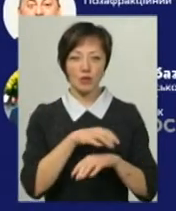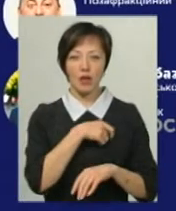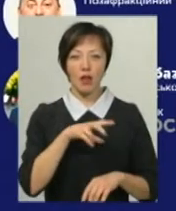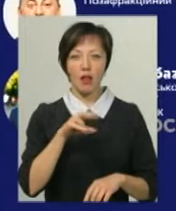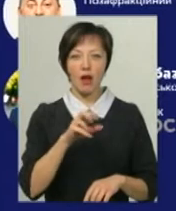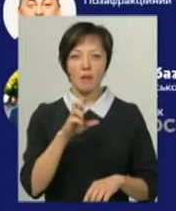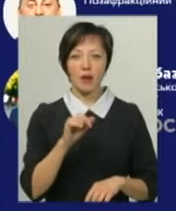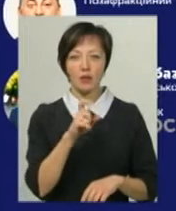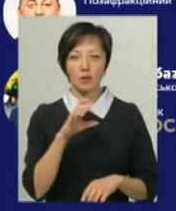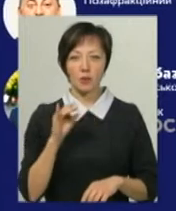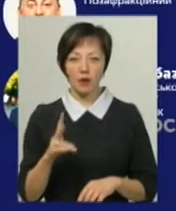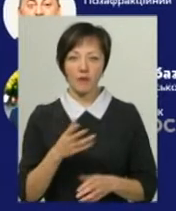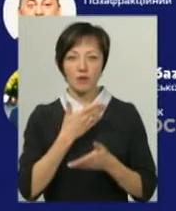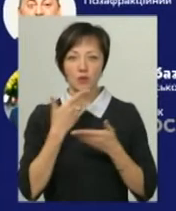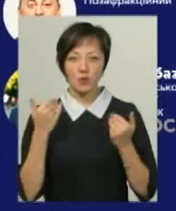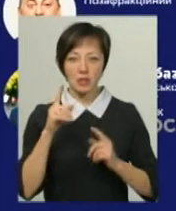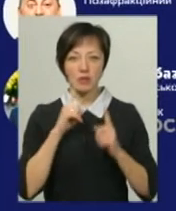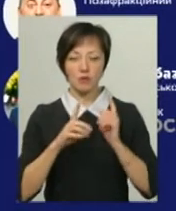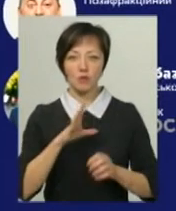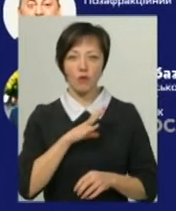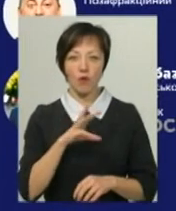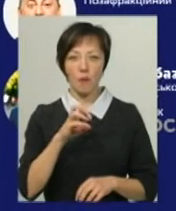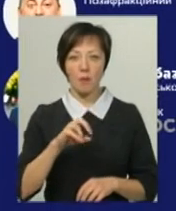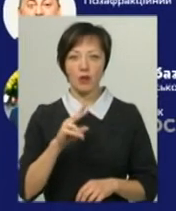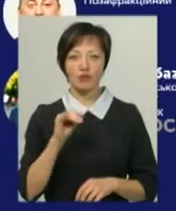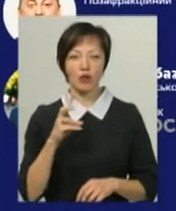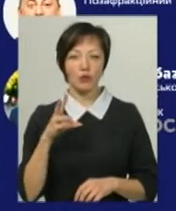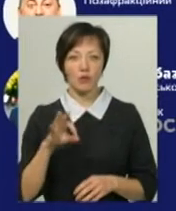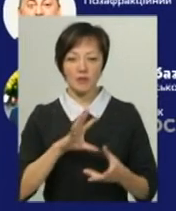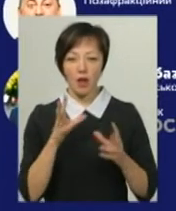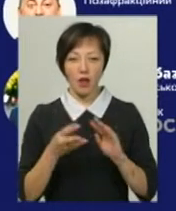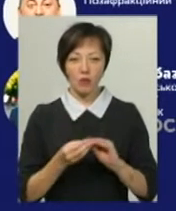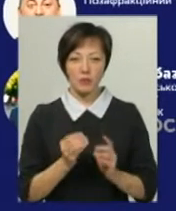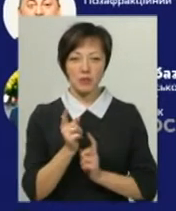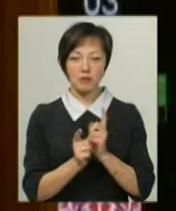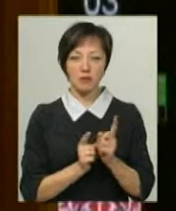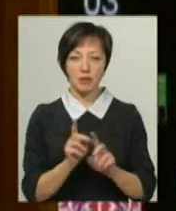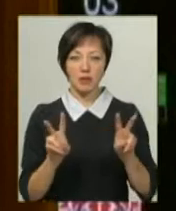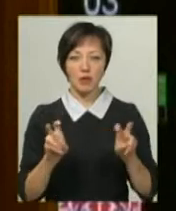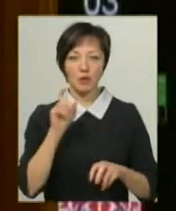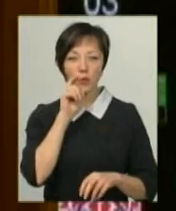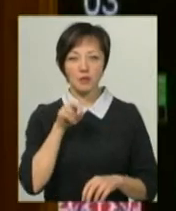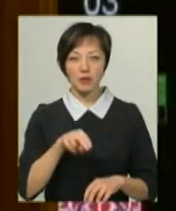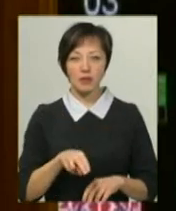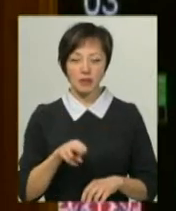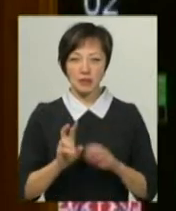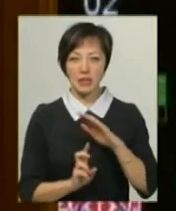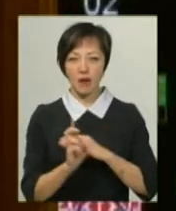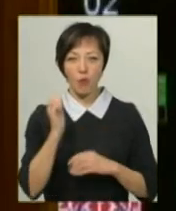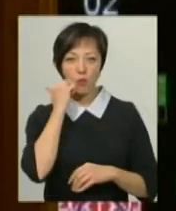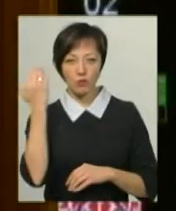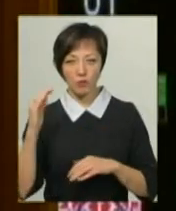Лабазюк. Відсутнім на пленарному засіданні був Володимир Мельниченко. Загалом за зміну назви Українська православна церква Московського